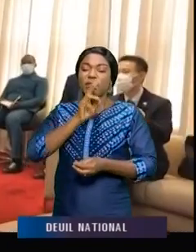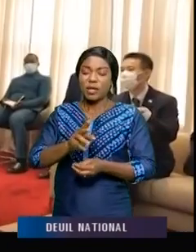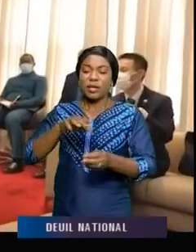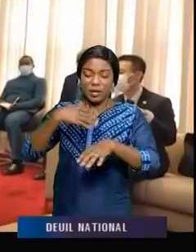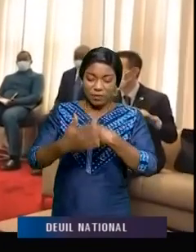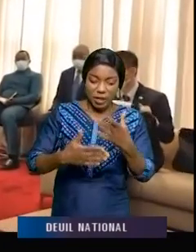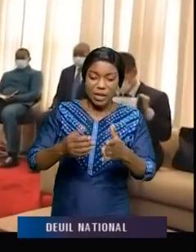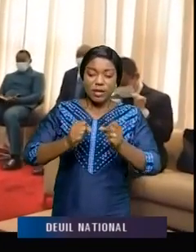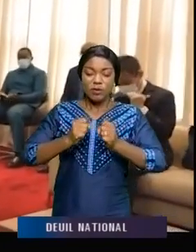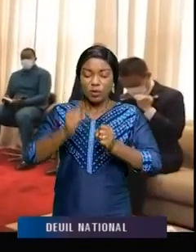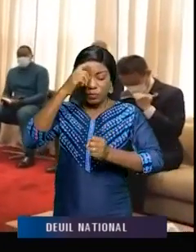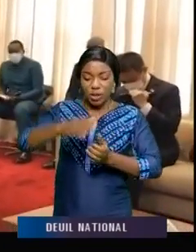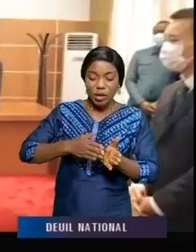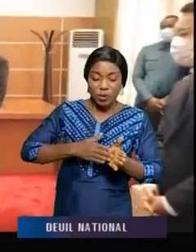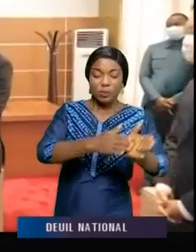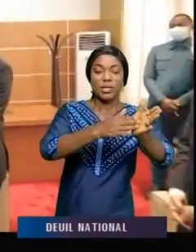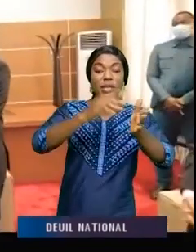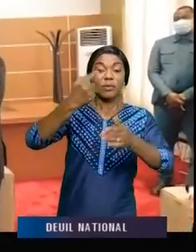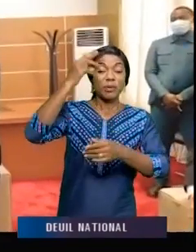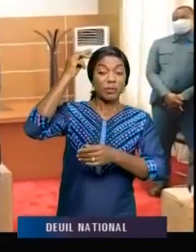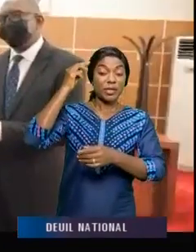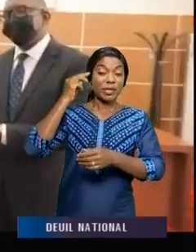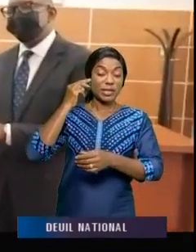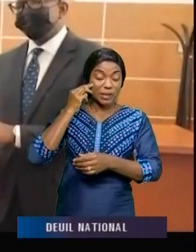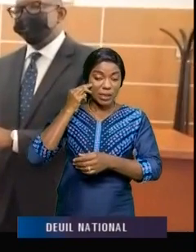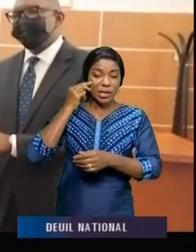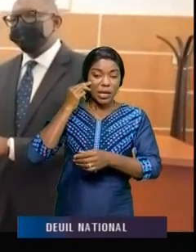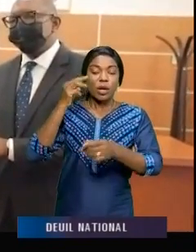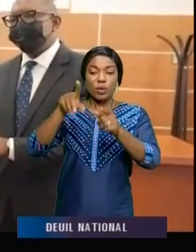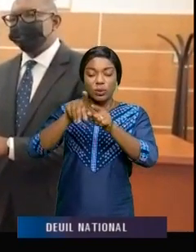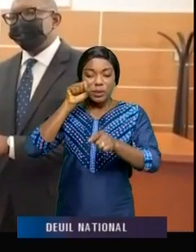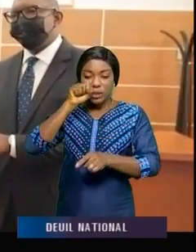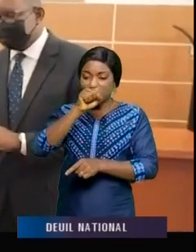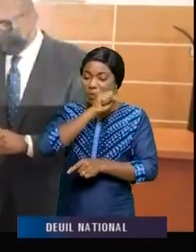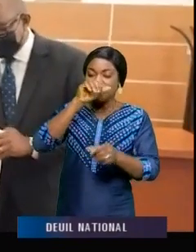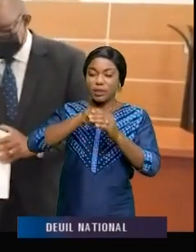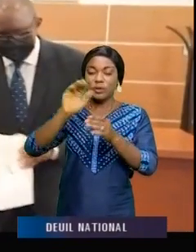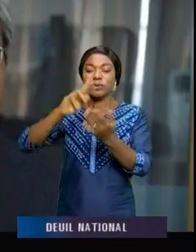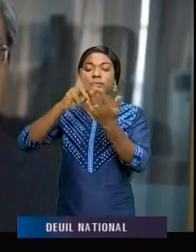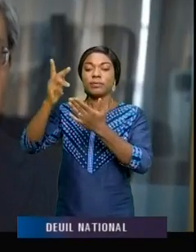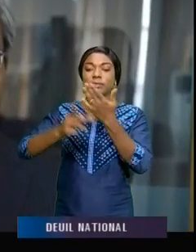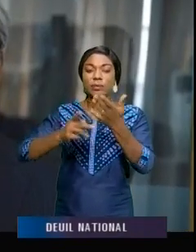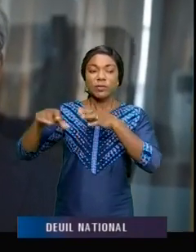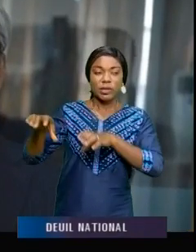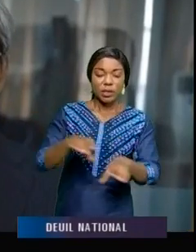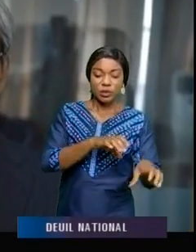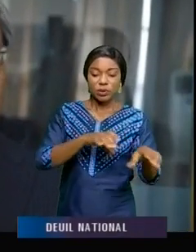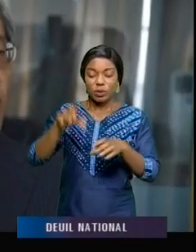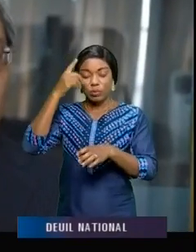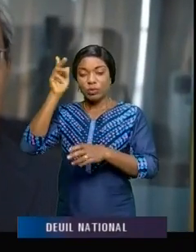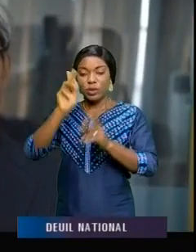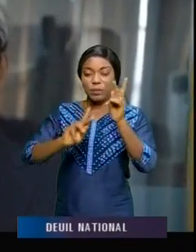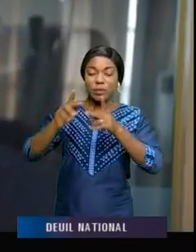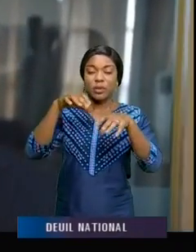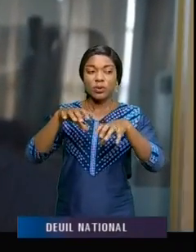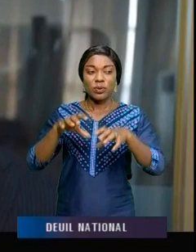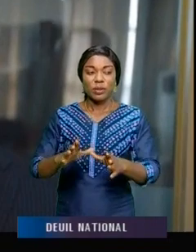Ino est prêt à accompagner le Premier ministre Jean-Michel Sama Lukundekenge dans son programme d'action au bénéfice du peuple congolais. Je suis